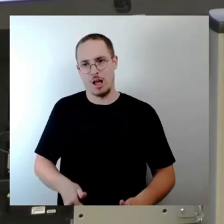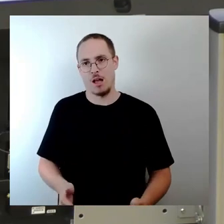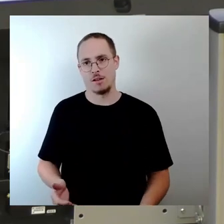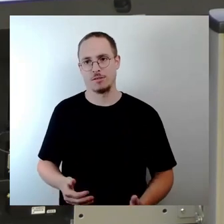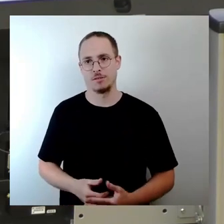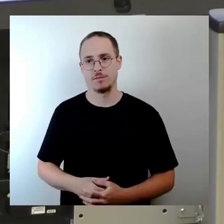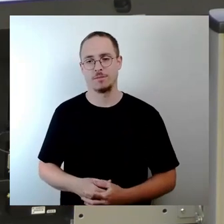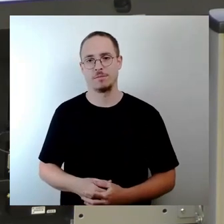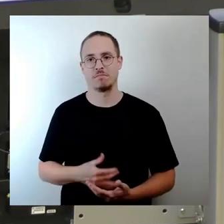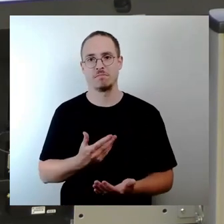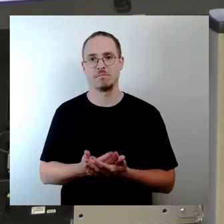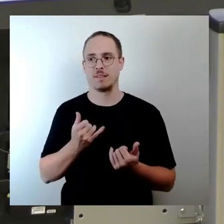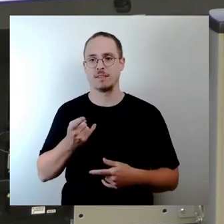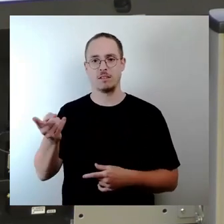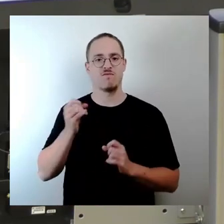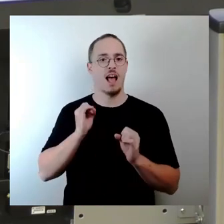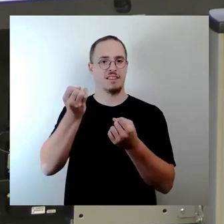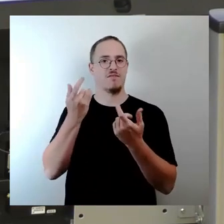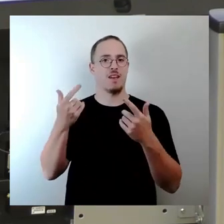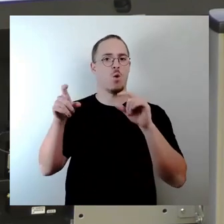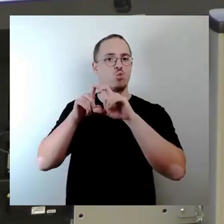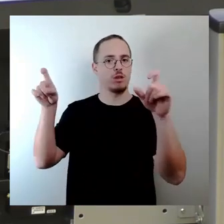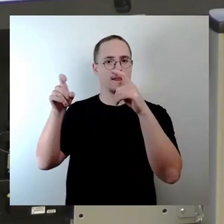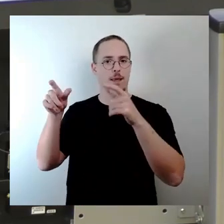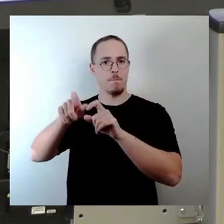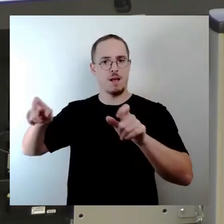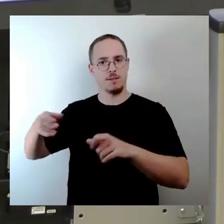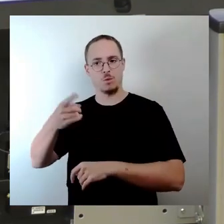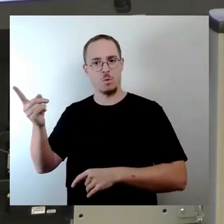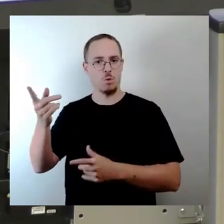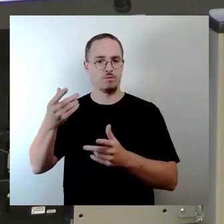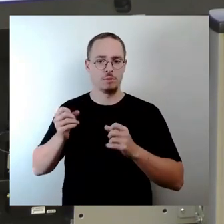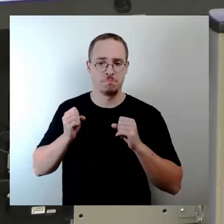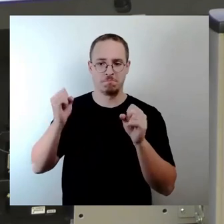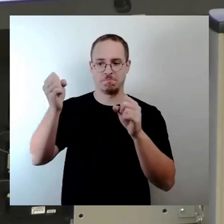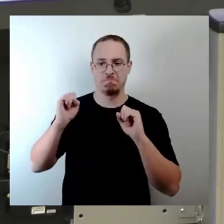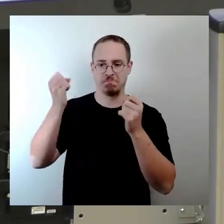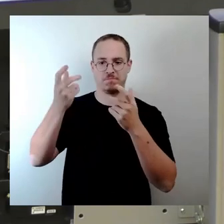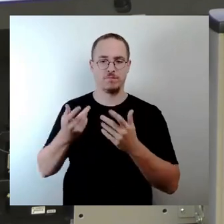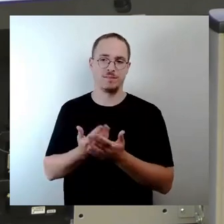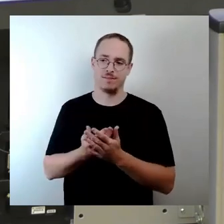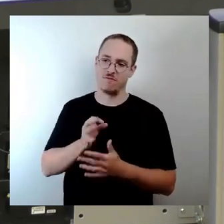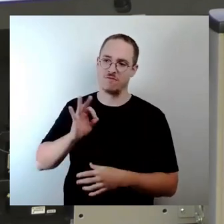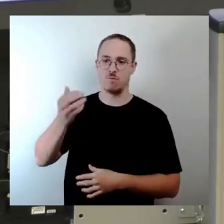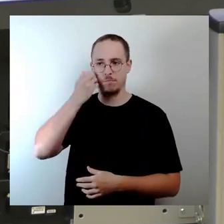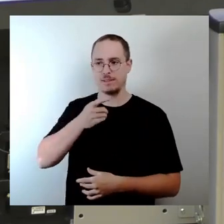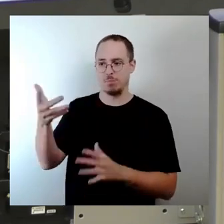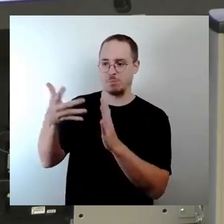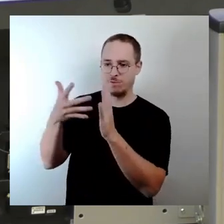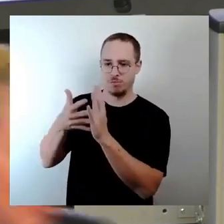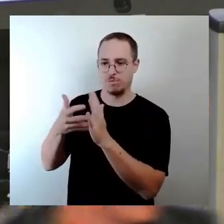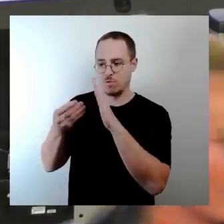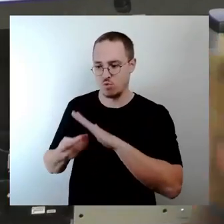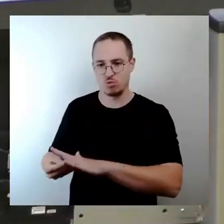hier gute Dinge für die Stadt tun, unterstützt und alle Möglichkeiten sozusagen prüft, um ihn dort zu halten, wo er heute ist. Dankeschön.